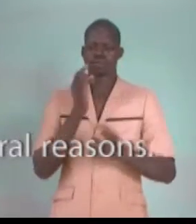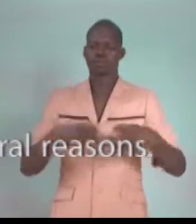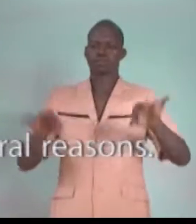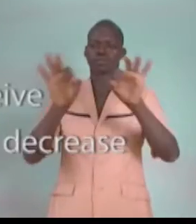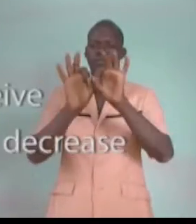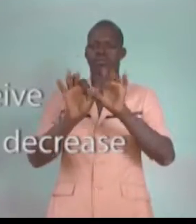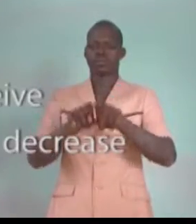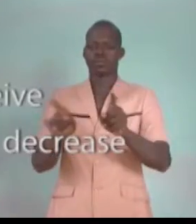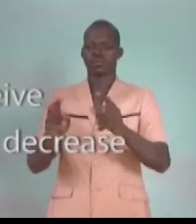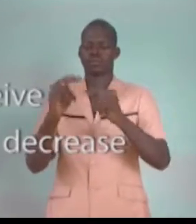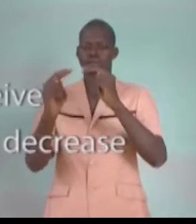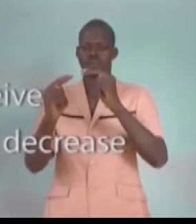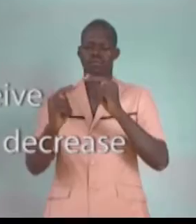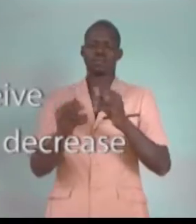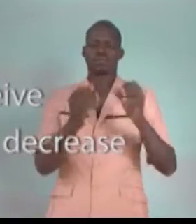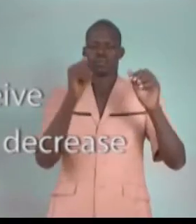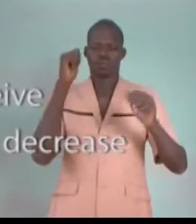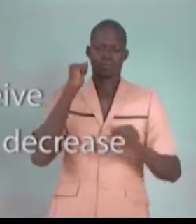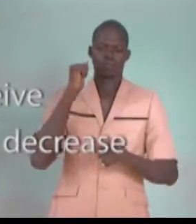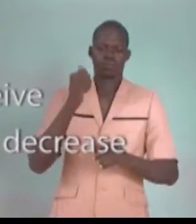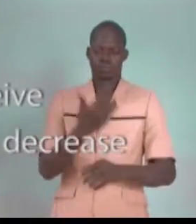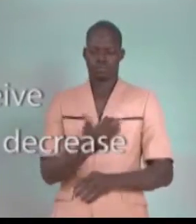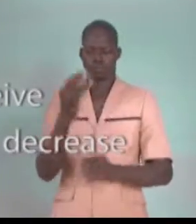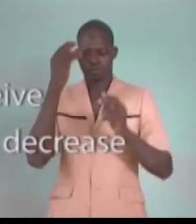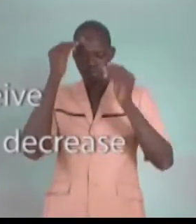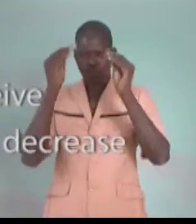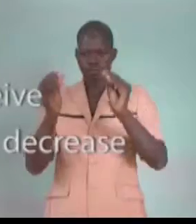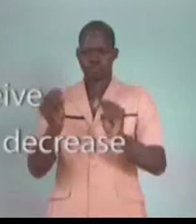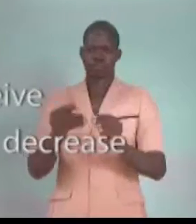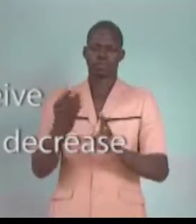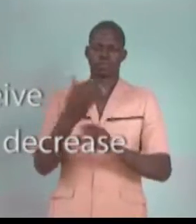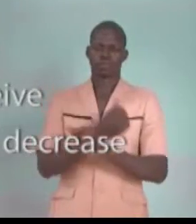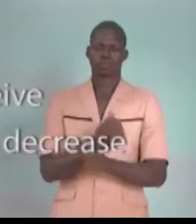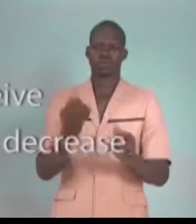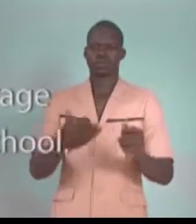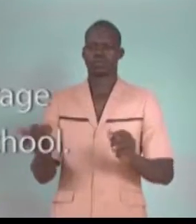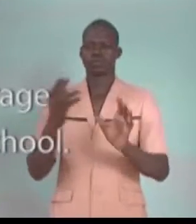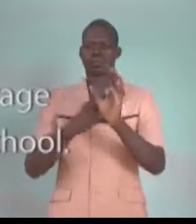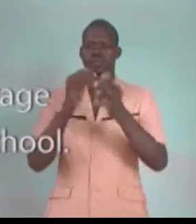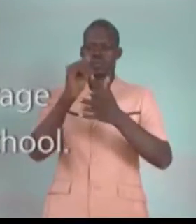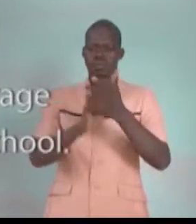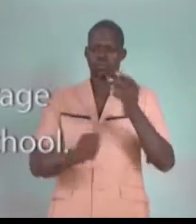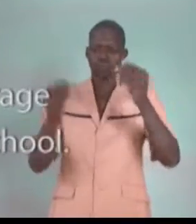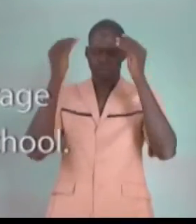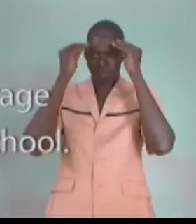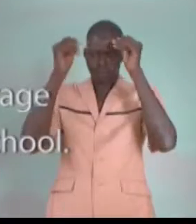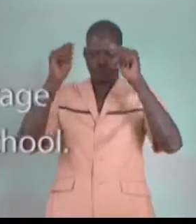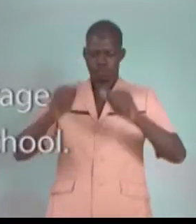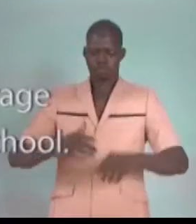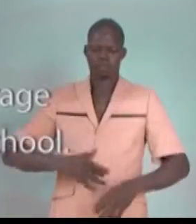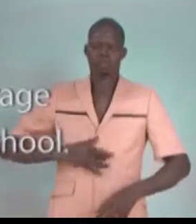à plusieurs titres. La réticence des enseignants à recevoir des enfants handicapés dans leur classe pourrait diminuer et les enseignants peuvent